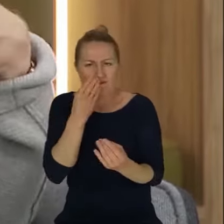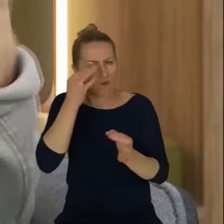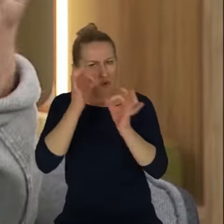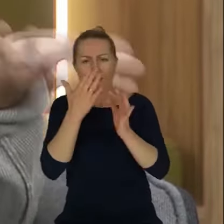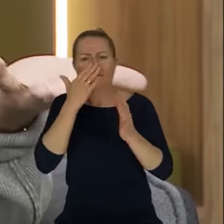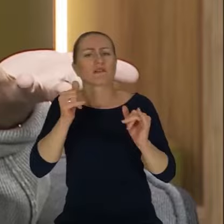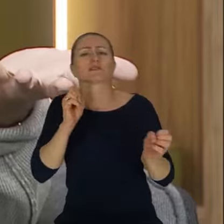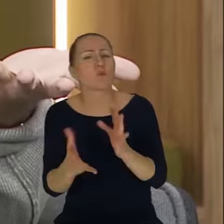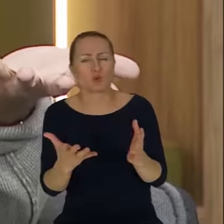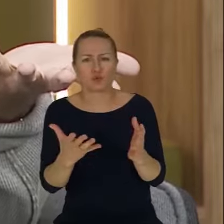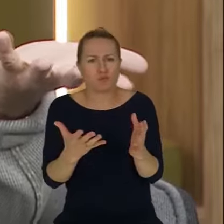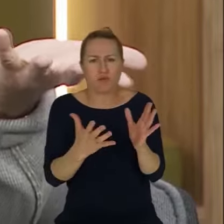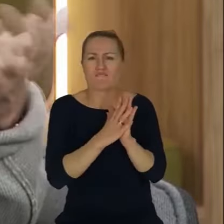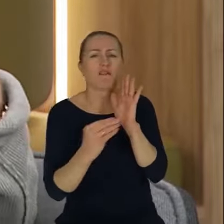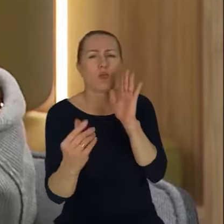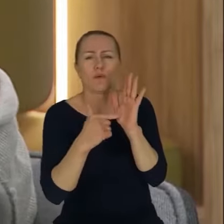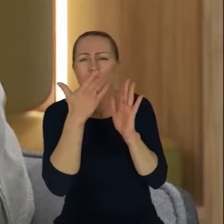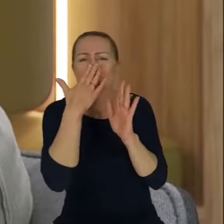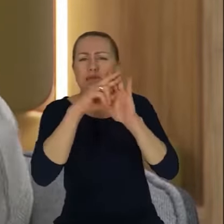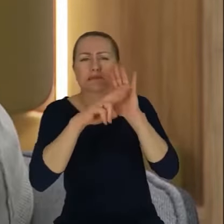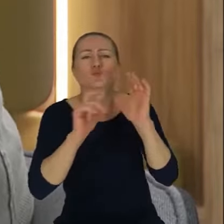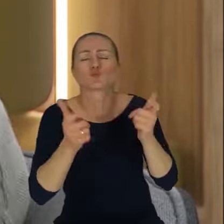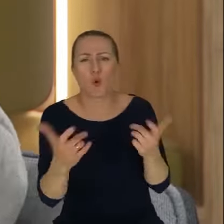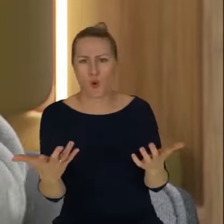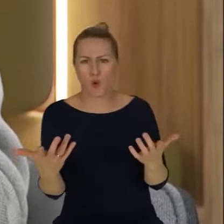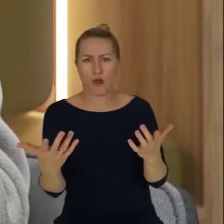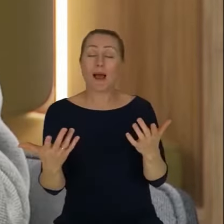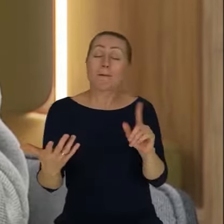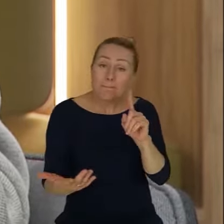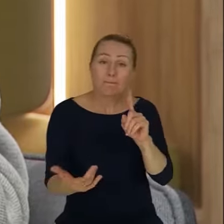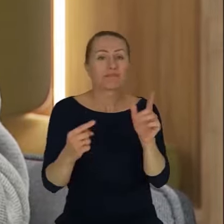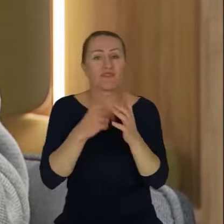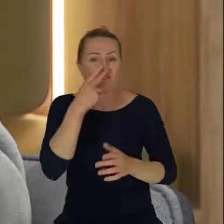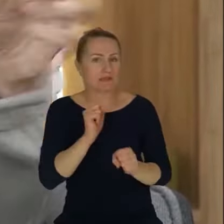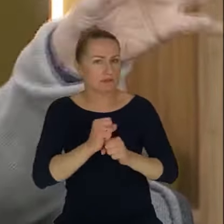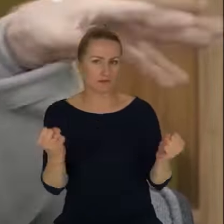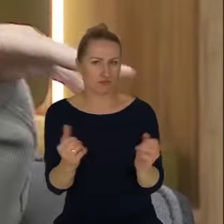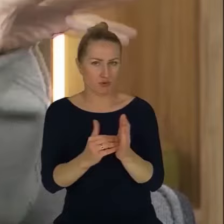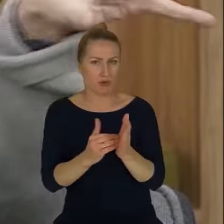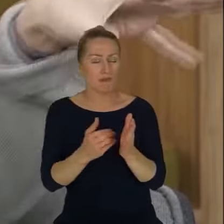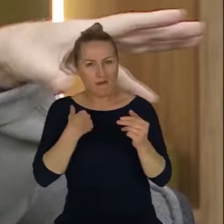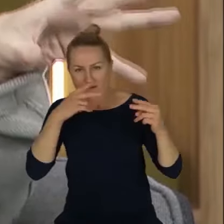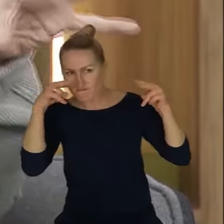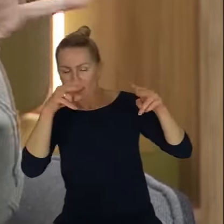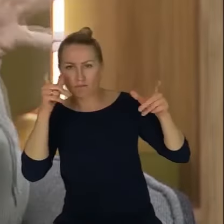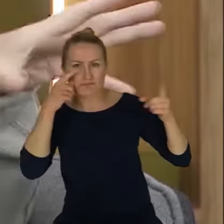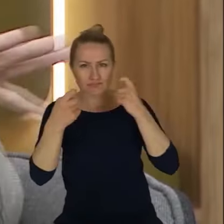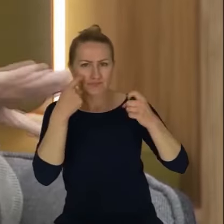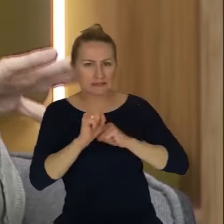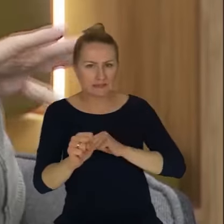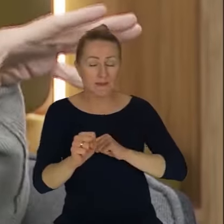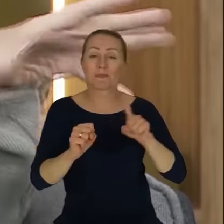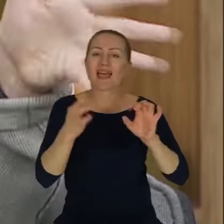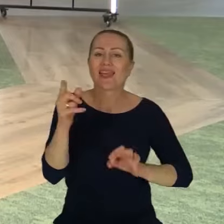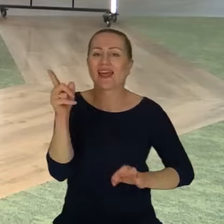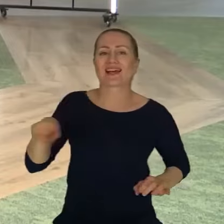podstawach? tak dalej, i tak dalej. Ale moim zdaniem jest ogromna potrzeba i my to widzimy. Prawda? I teraz te instytucje, które próbują się jakoś do tego